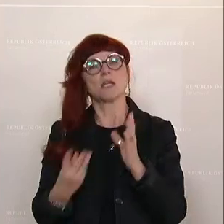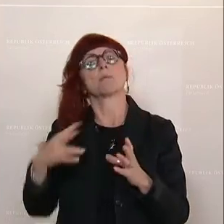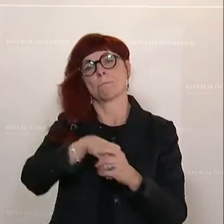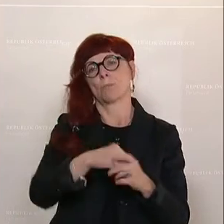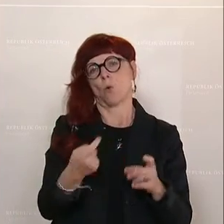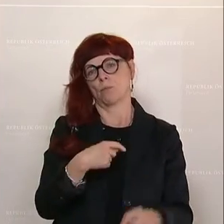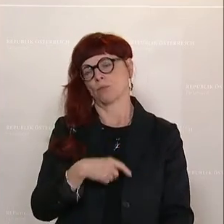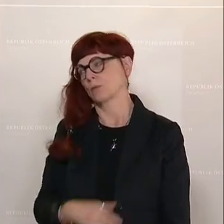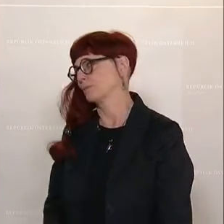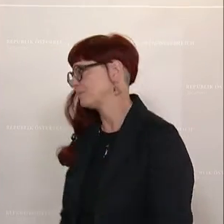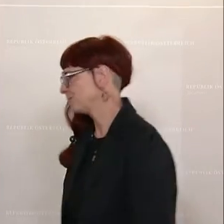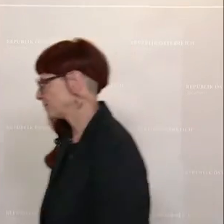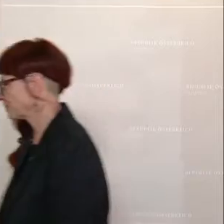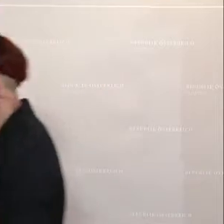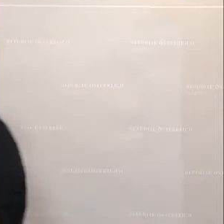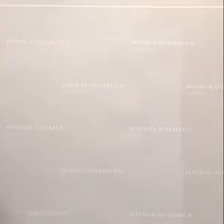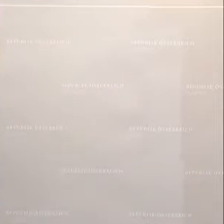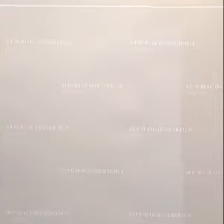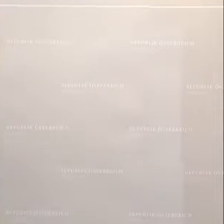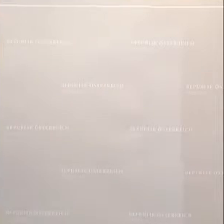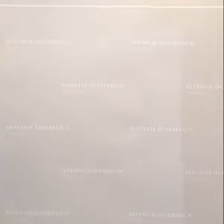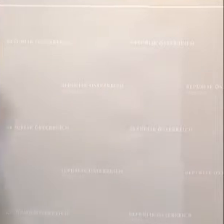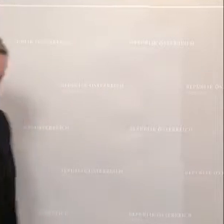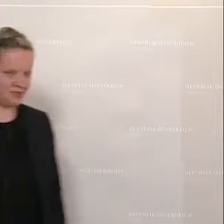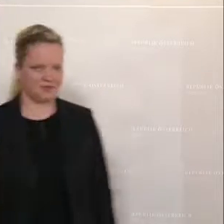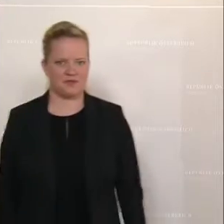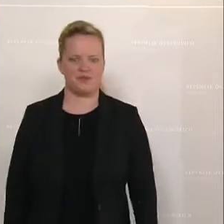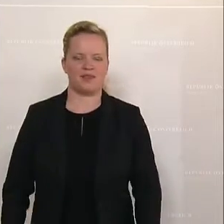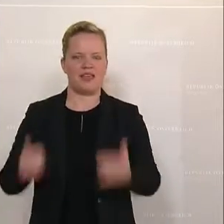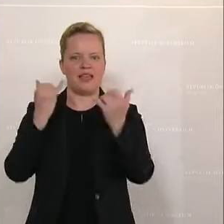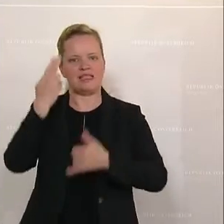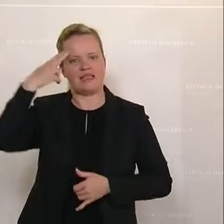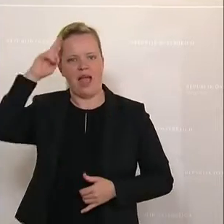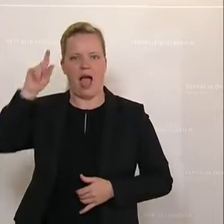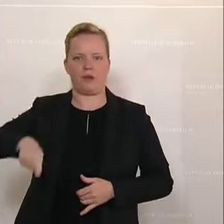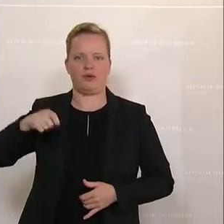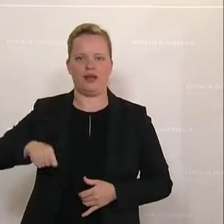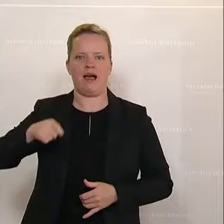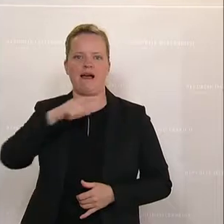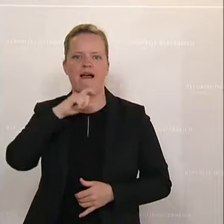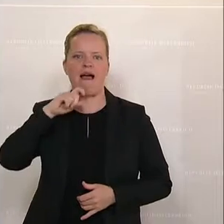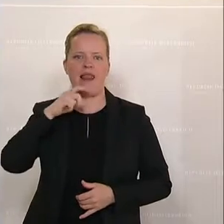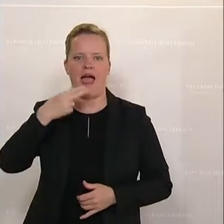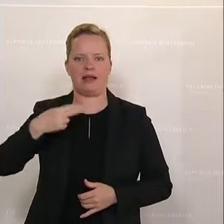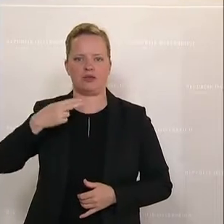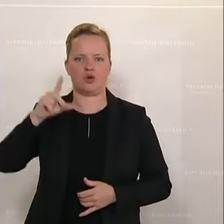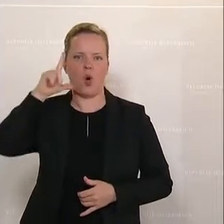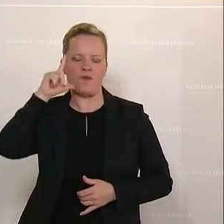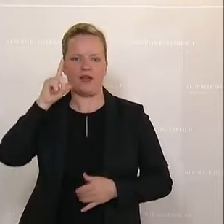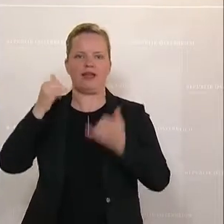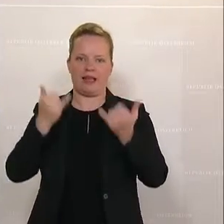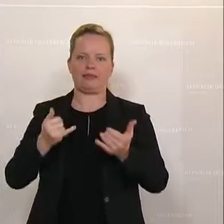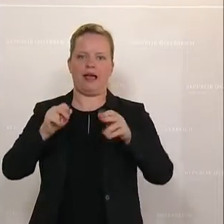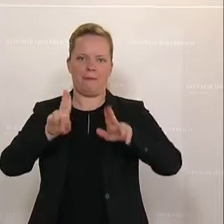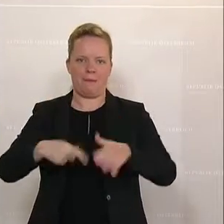Nächster und letzter Redner zu diesem Tagesordnungspunkt KMU ist Franz Hörl. Zuzwischen